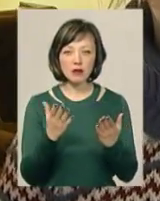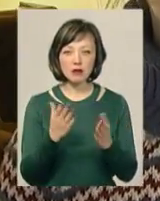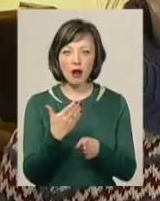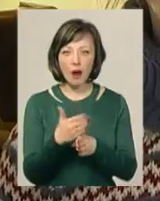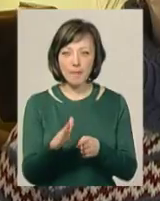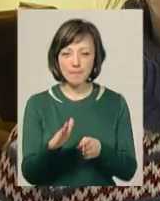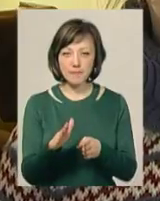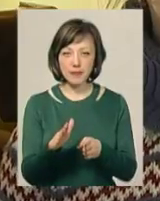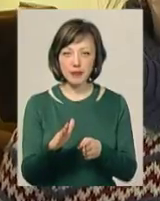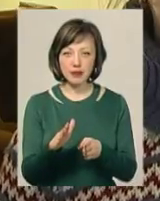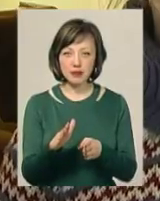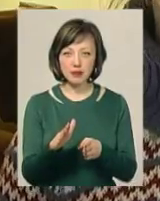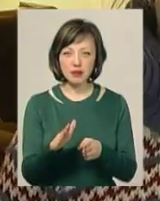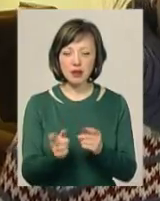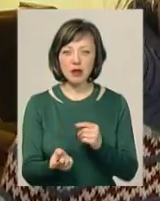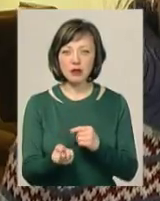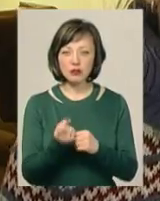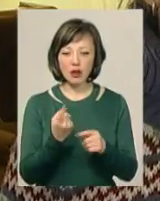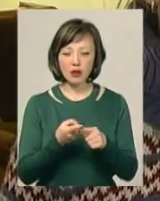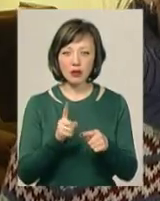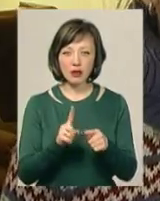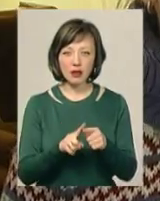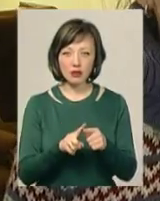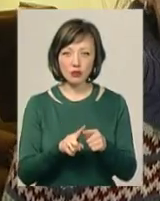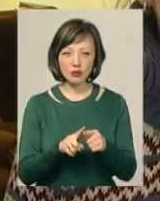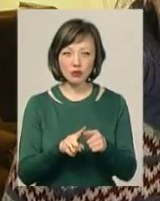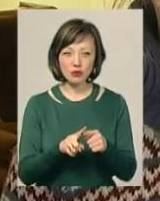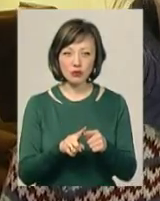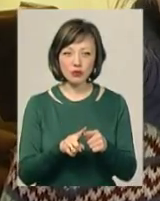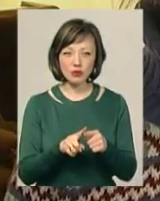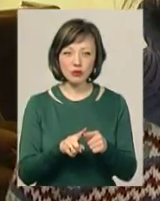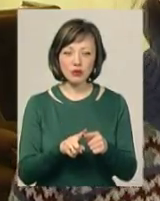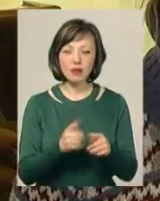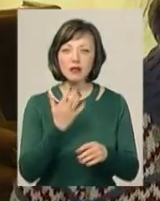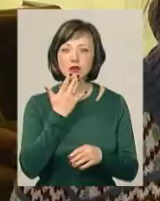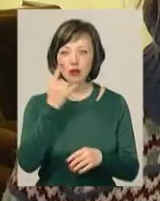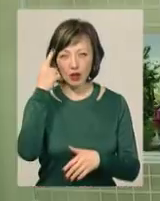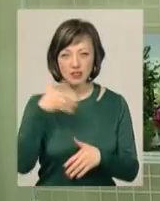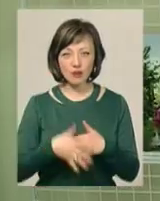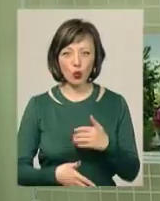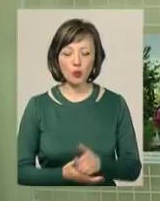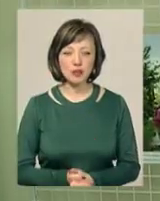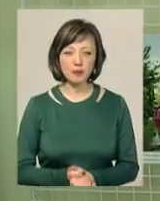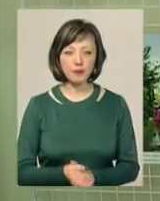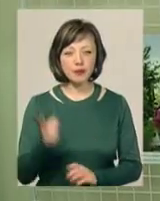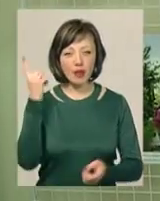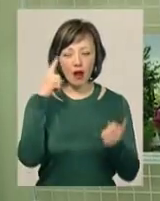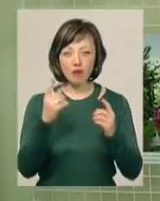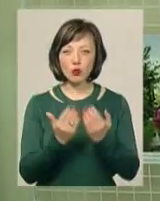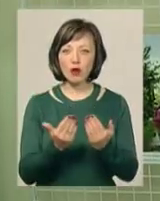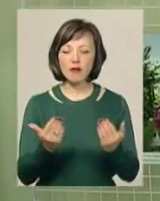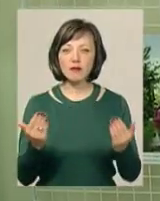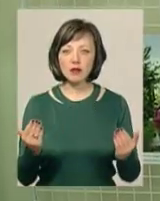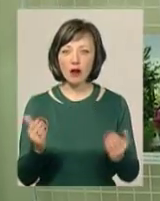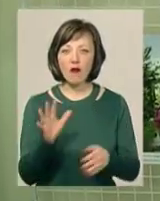рождають цю ріку своєї національної свідомості. Авторка експозиції,